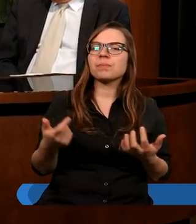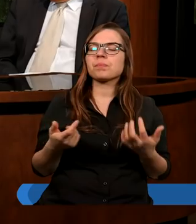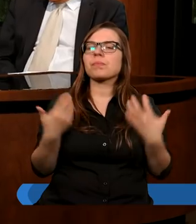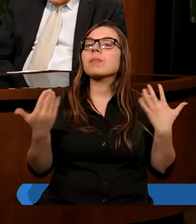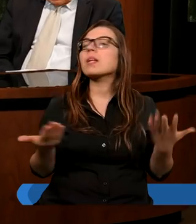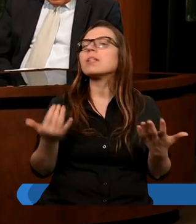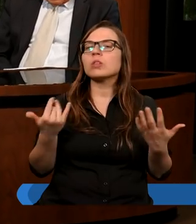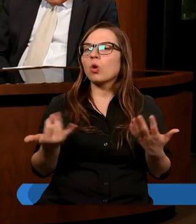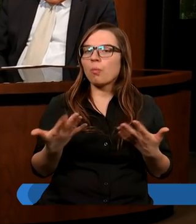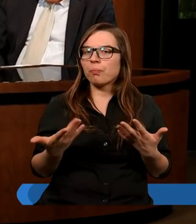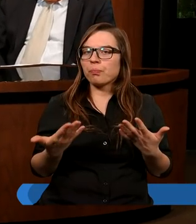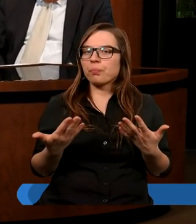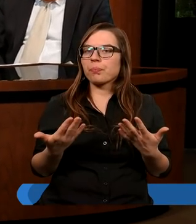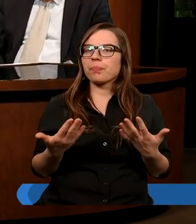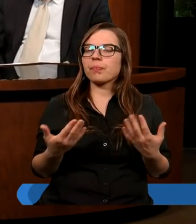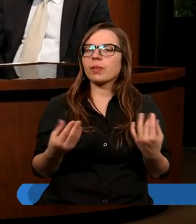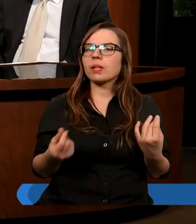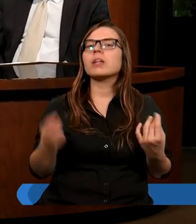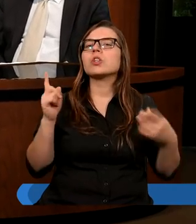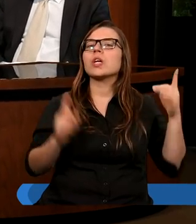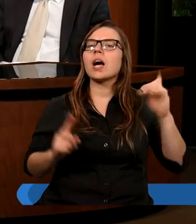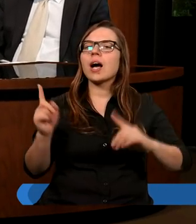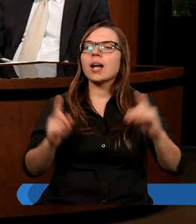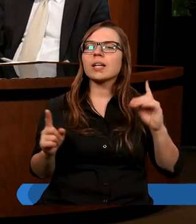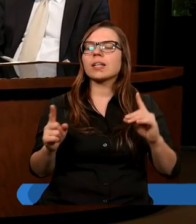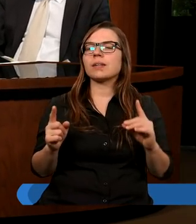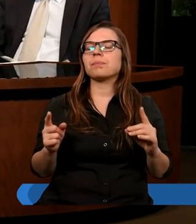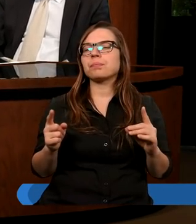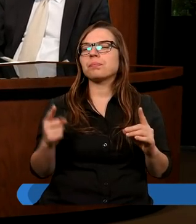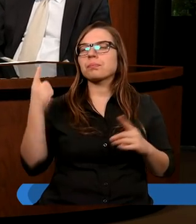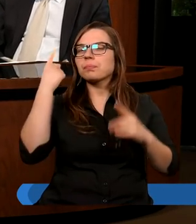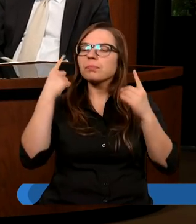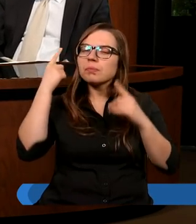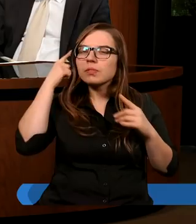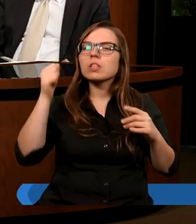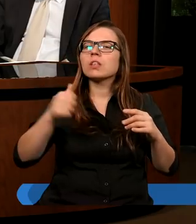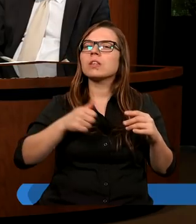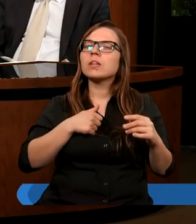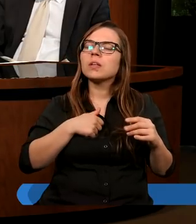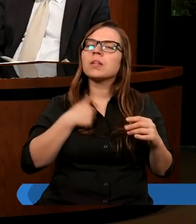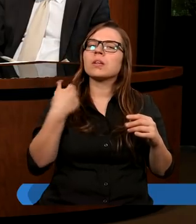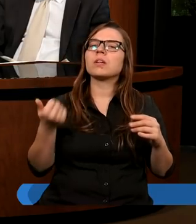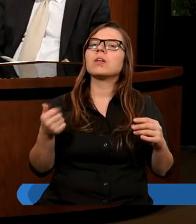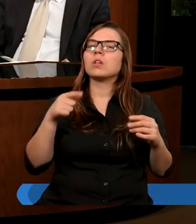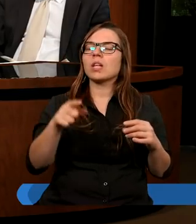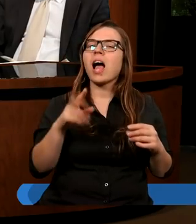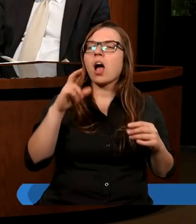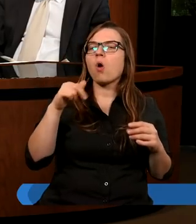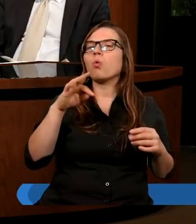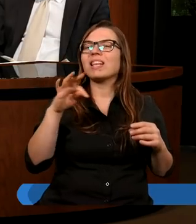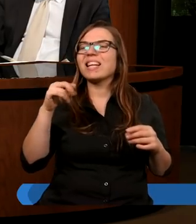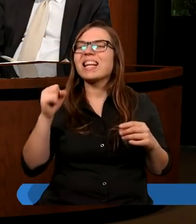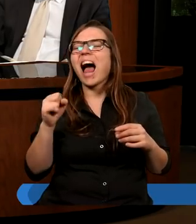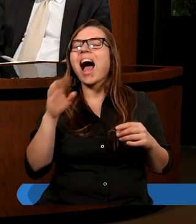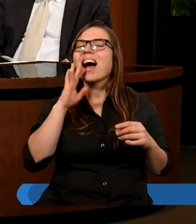No i czasem, aby nas wytrącić z naszej rutyny, Pan Bóg